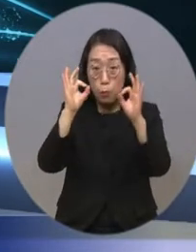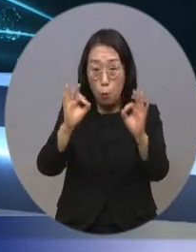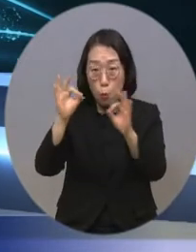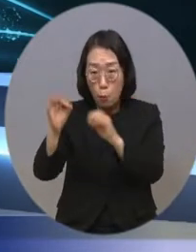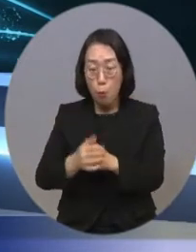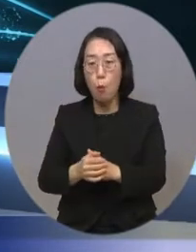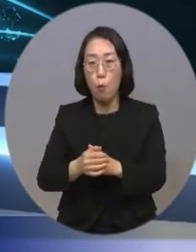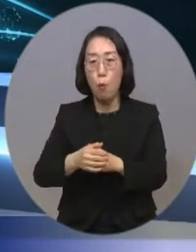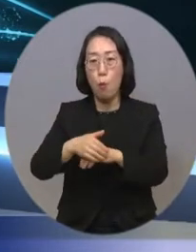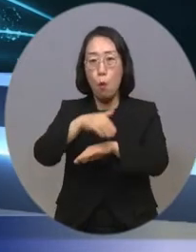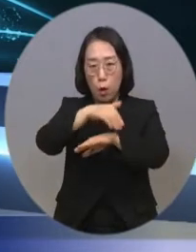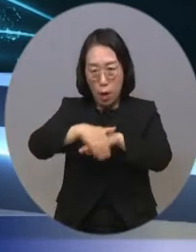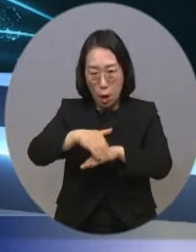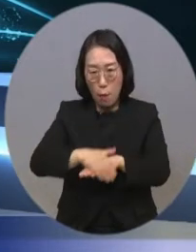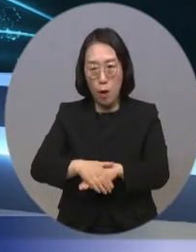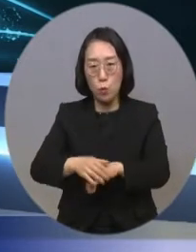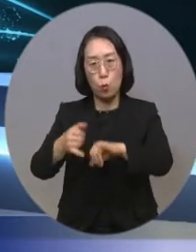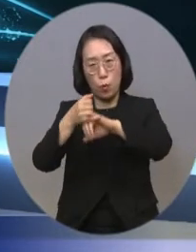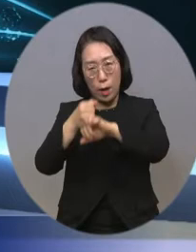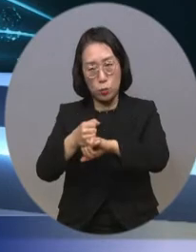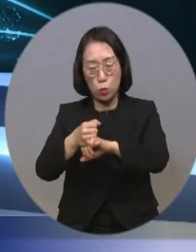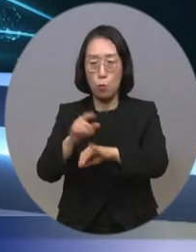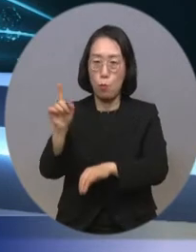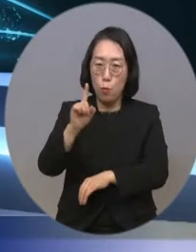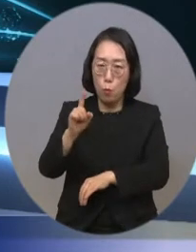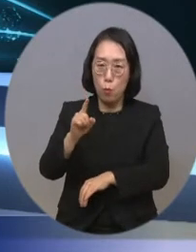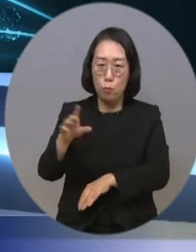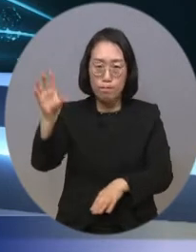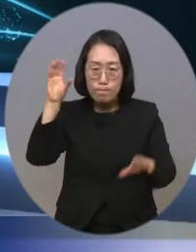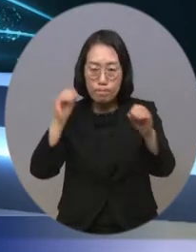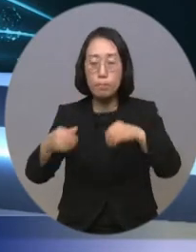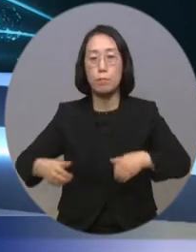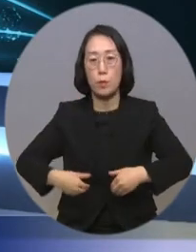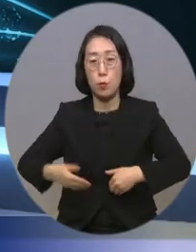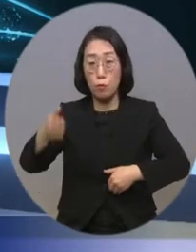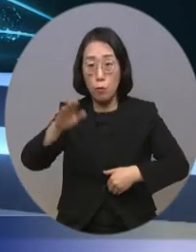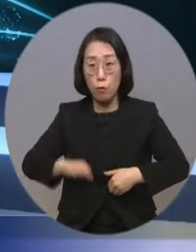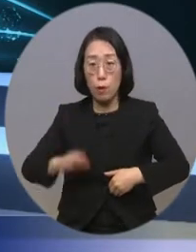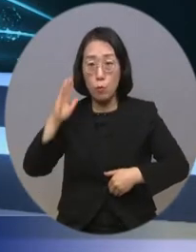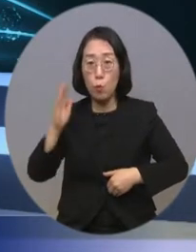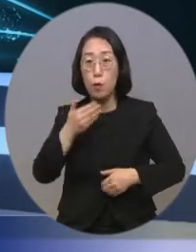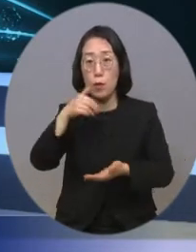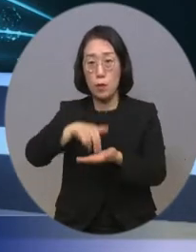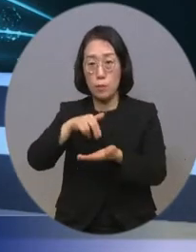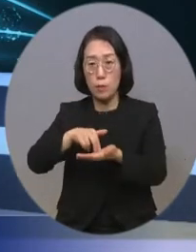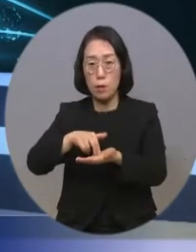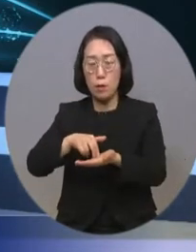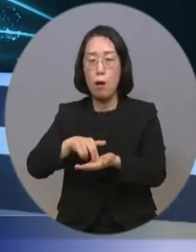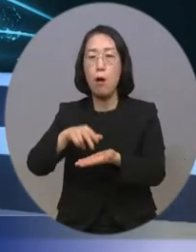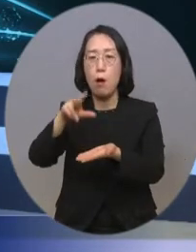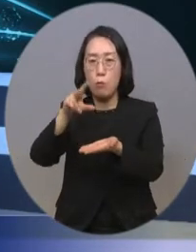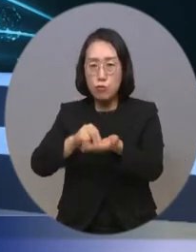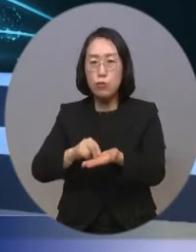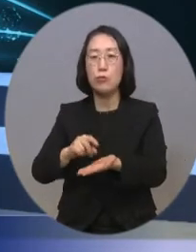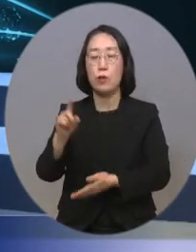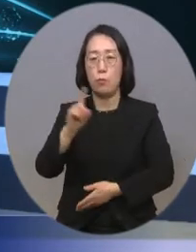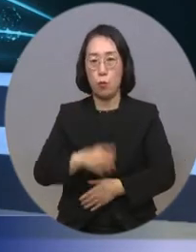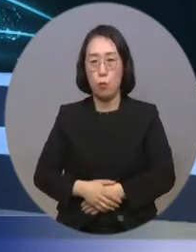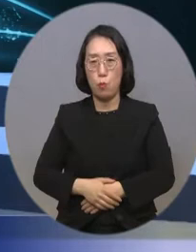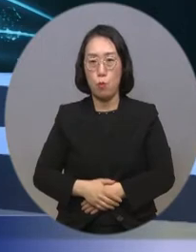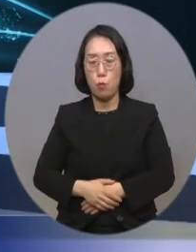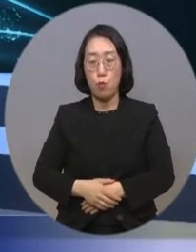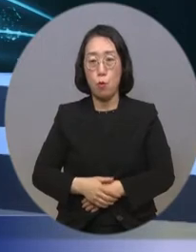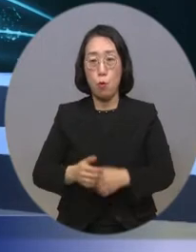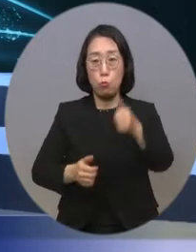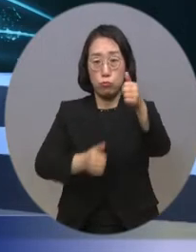공약에 대한 정보를 얻습니다. 하지만 청각장애인들은 이 방송토론에 그동안 문제 제기를 해왔는데요. 다수의